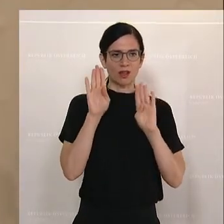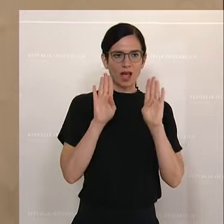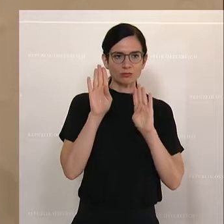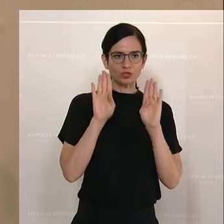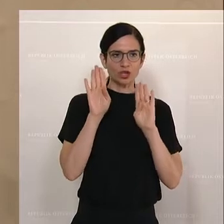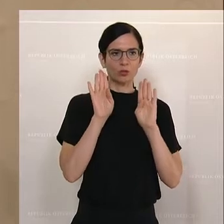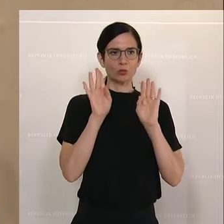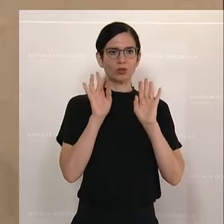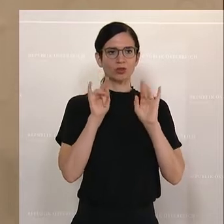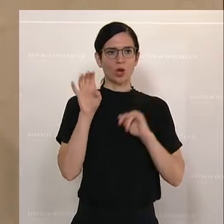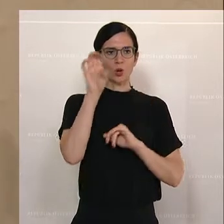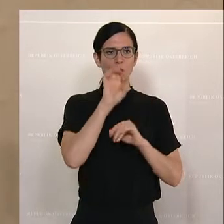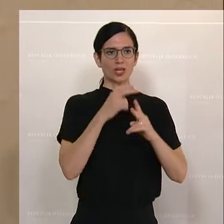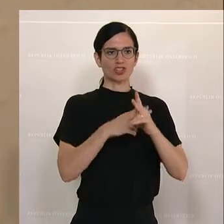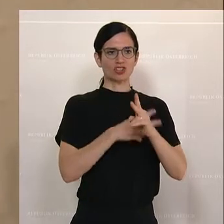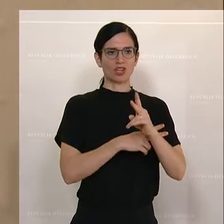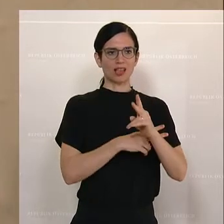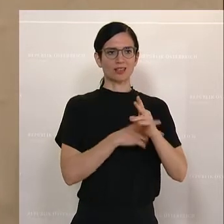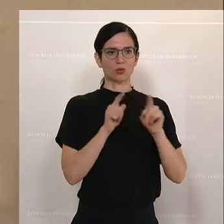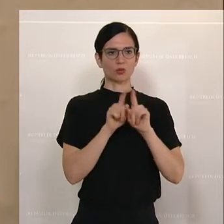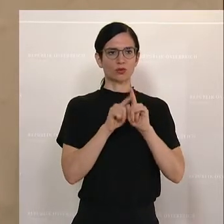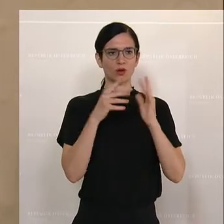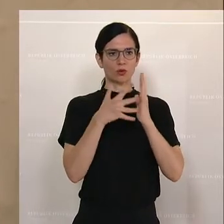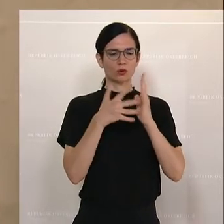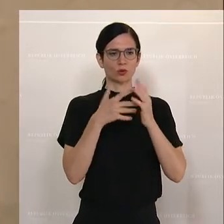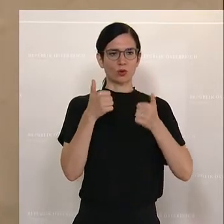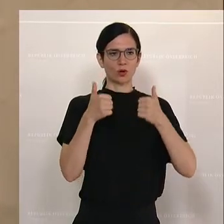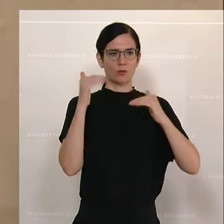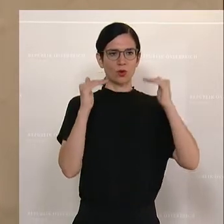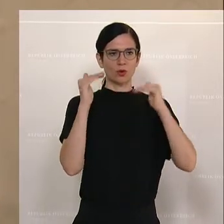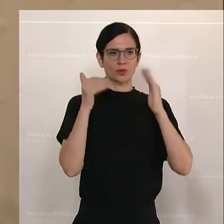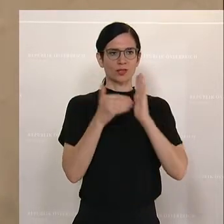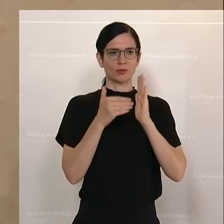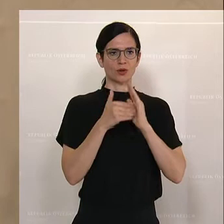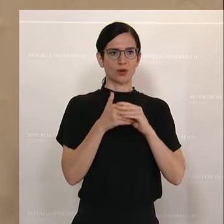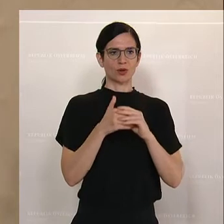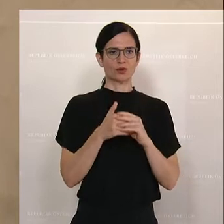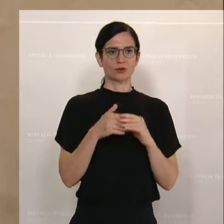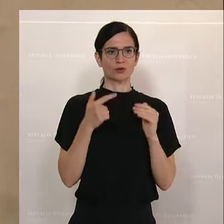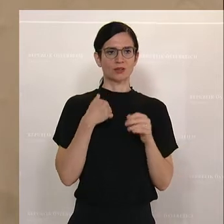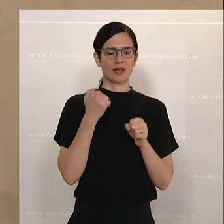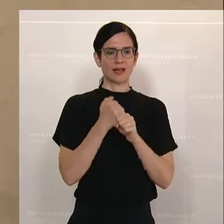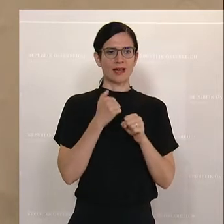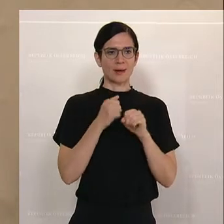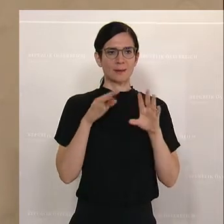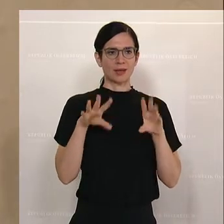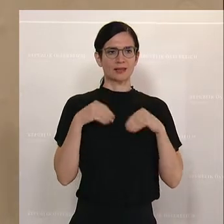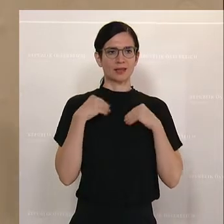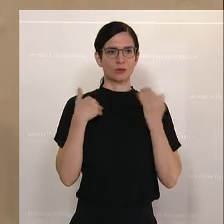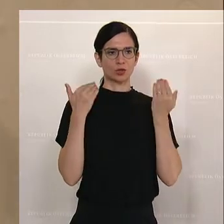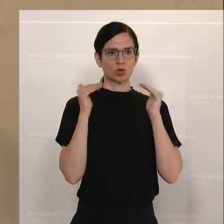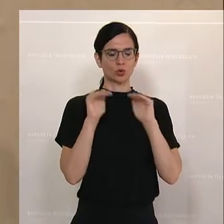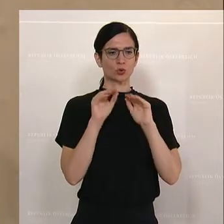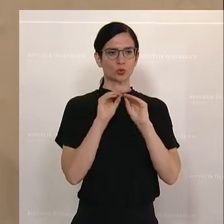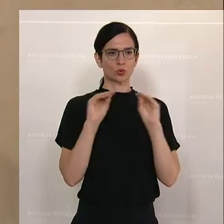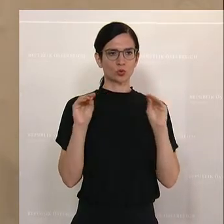insbesondere aber auch den Kontrollbehörden notwendig. Schutz der Arbeitnehmerinnen kann nur dann effizient